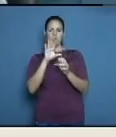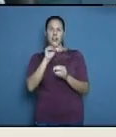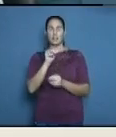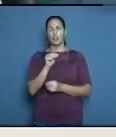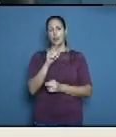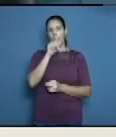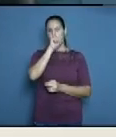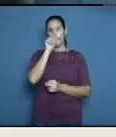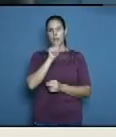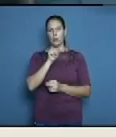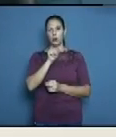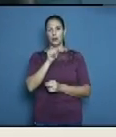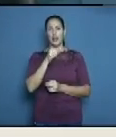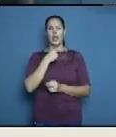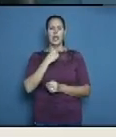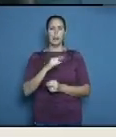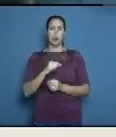quizás estuvo positiva la COVID y no lo supo supo supo возможas no